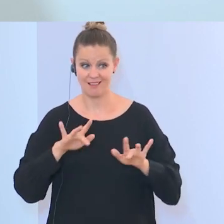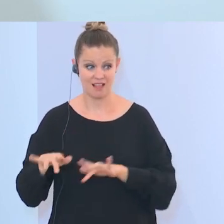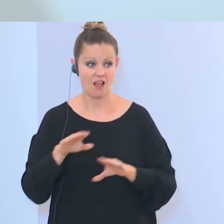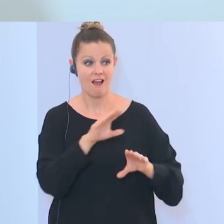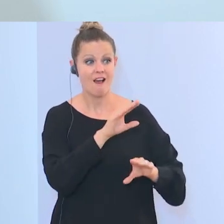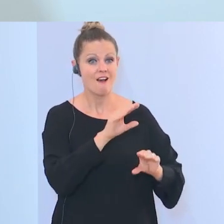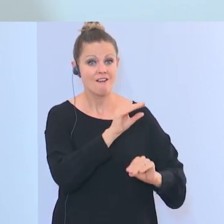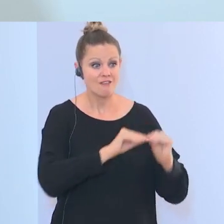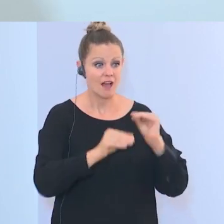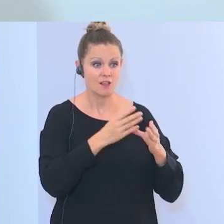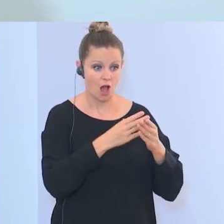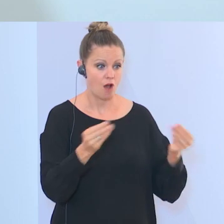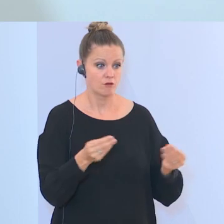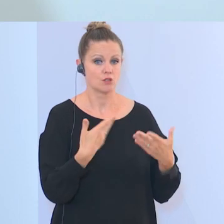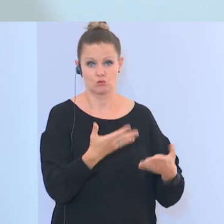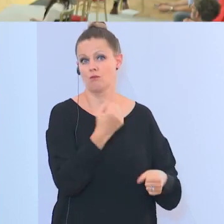wird man das auch tun.